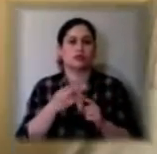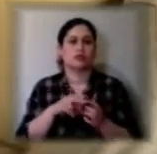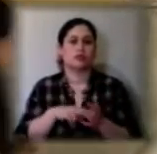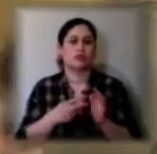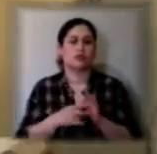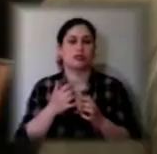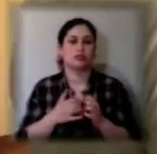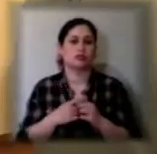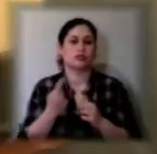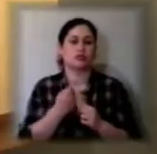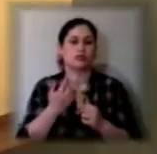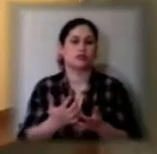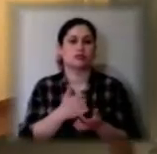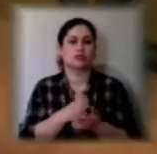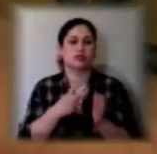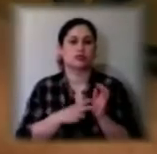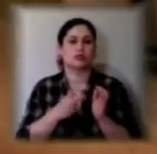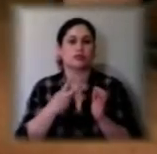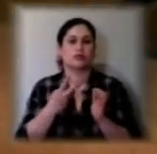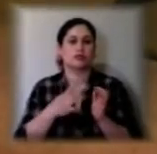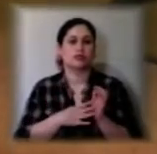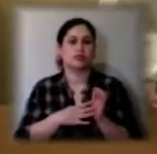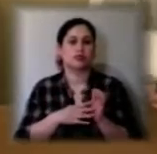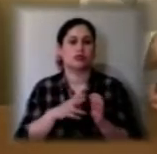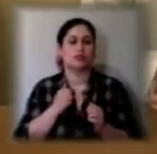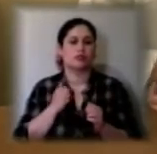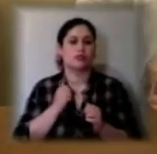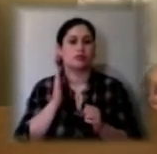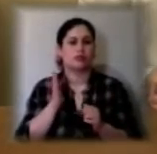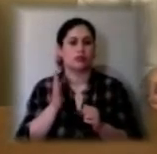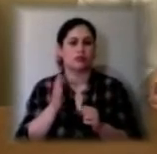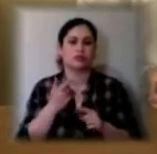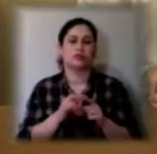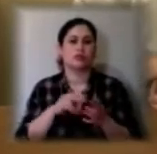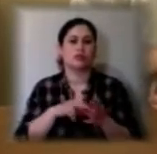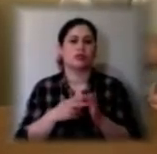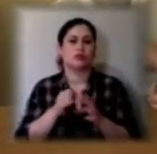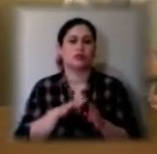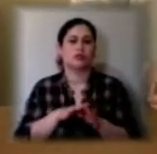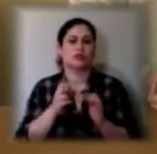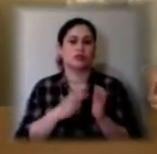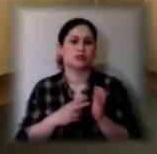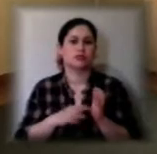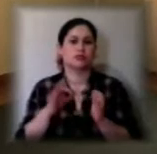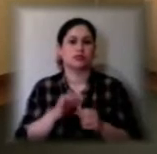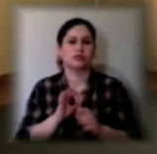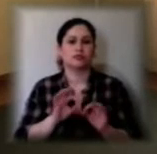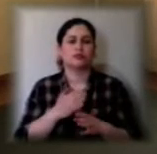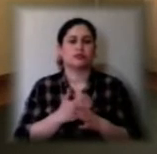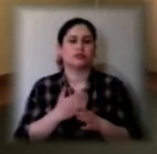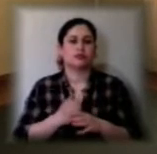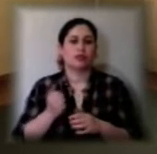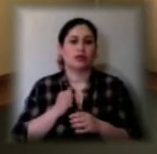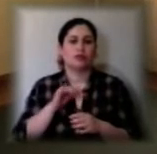області набрати 729 майбутніх військовослужбовців. На сьогодні план виконано на 70 відсотків, розказав помічник військового комісара